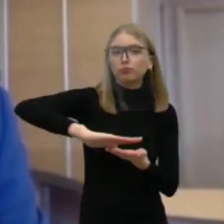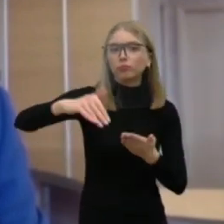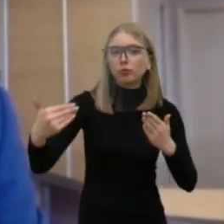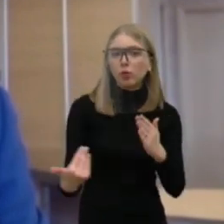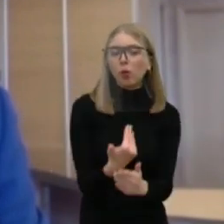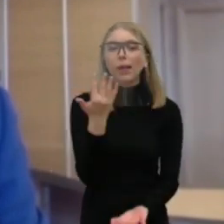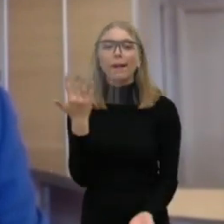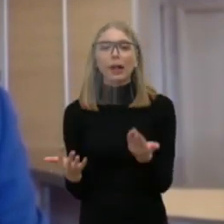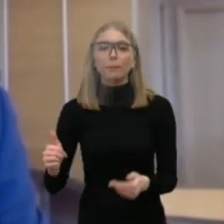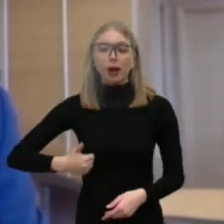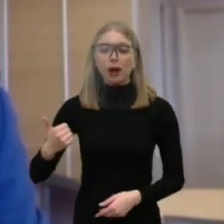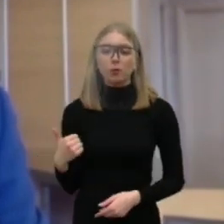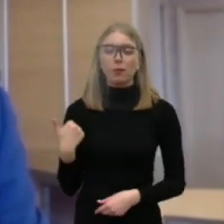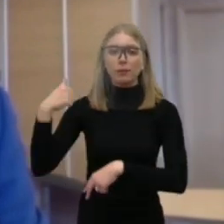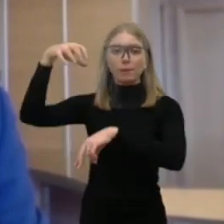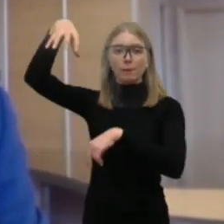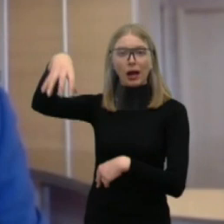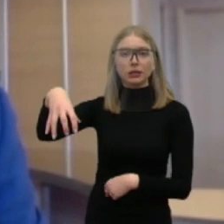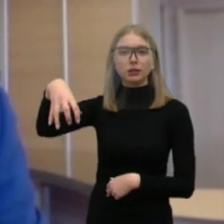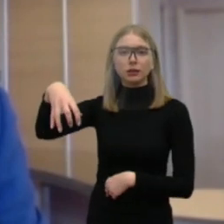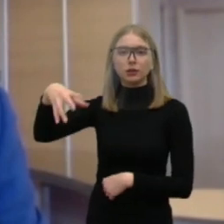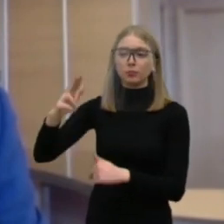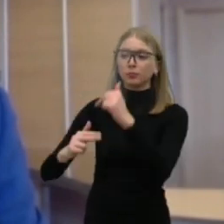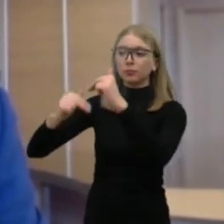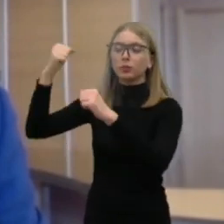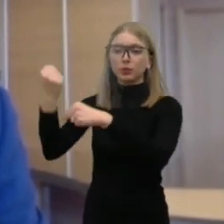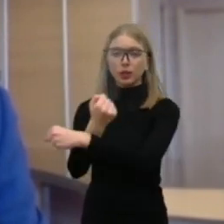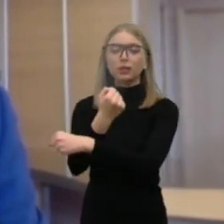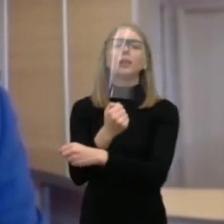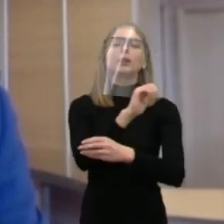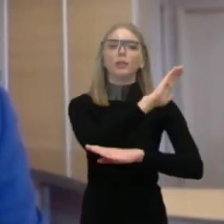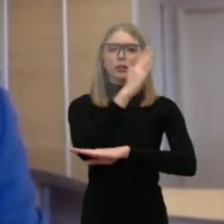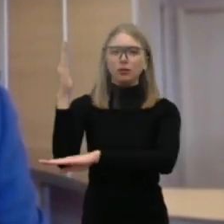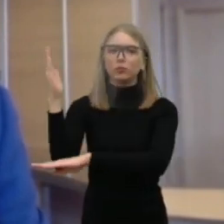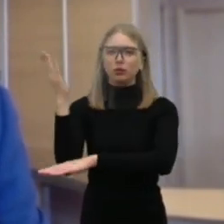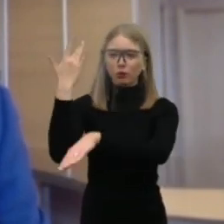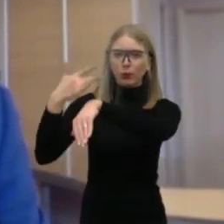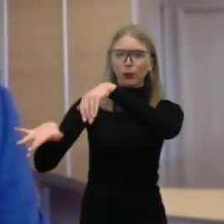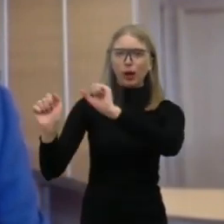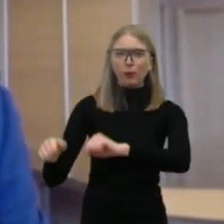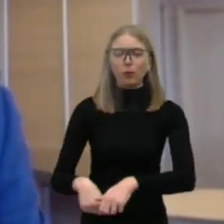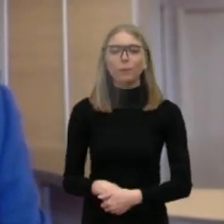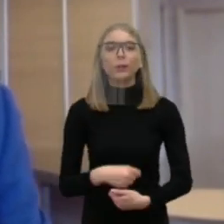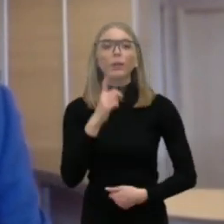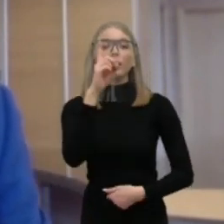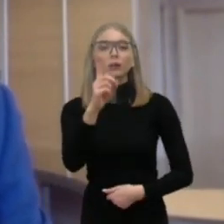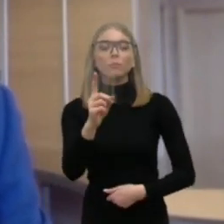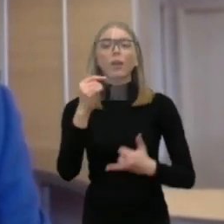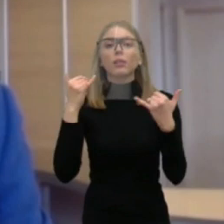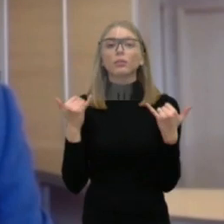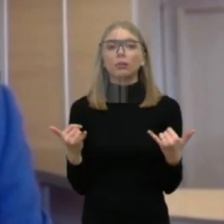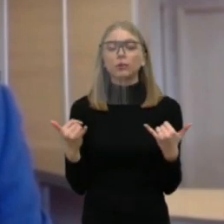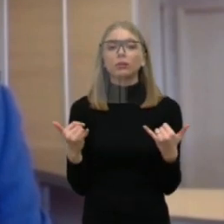Lietuvoje miško daudėja ir čia nėra mums taip sunku susitarti. Mes matote, kad priimam